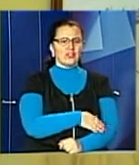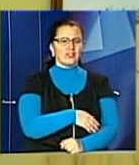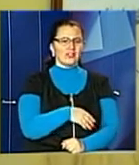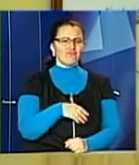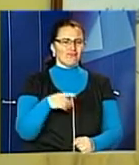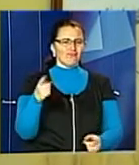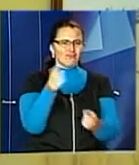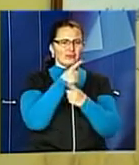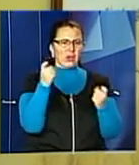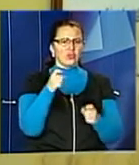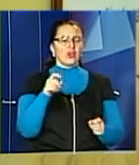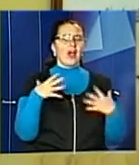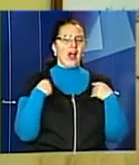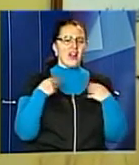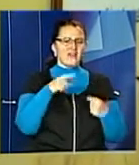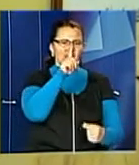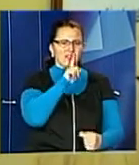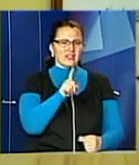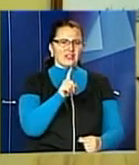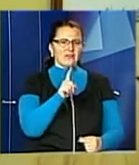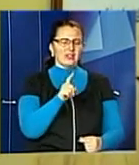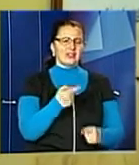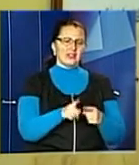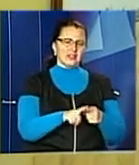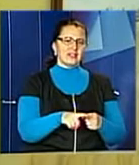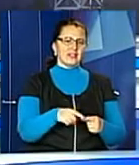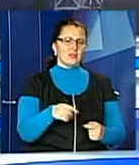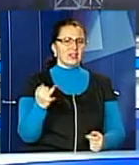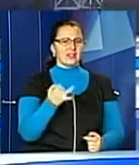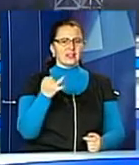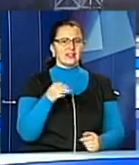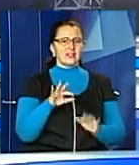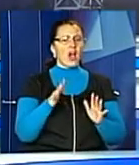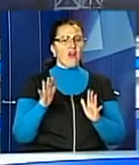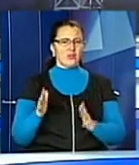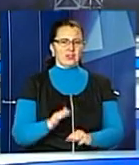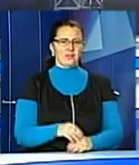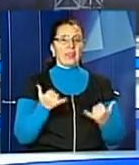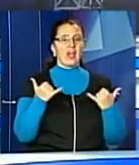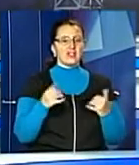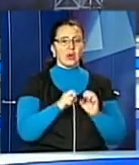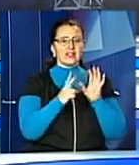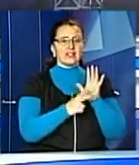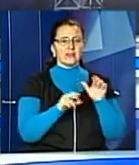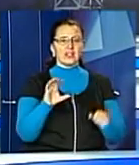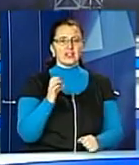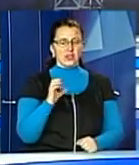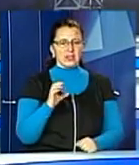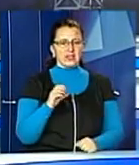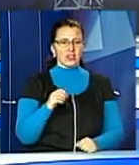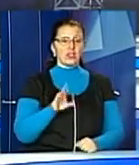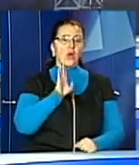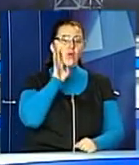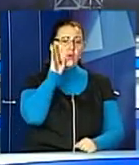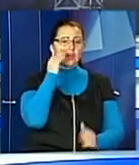найкращою подією під час цієї програми Європейської сулі культури. А вже сьогодні, 17 січня, у ранковій